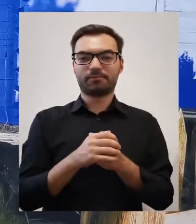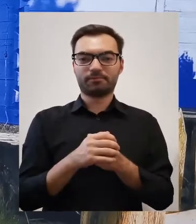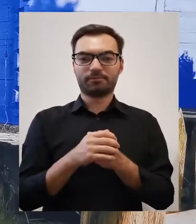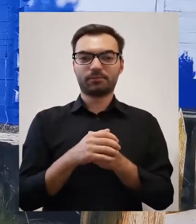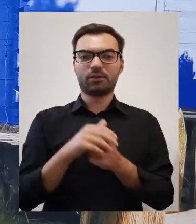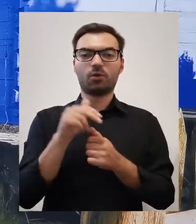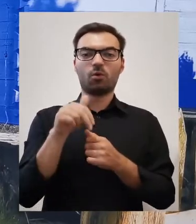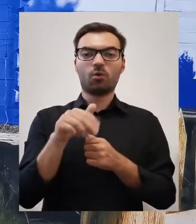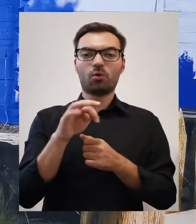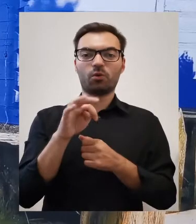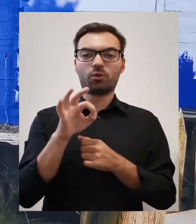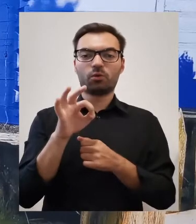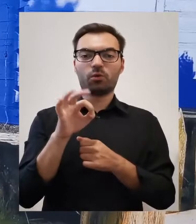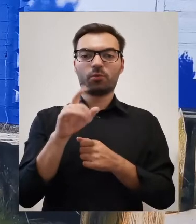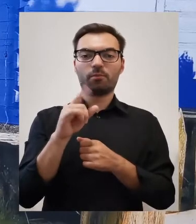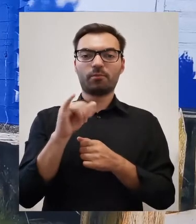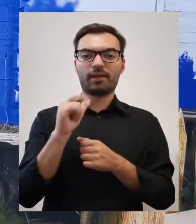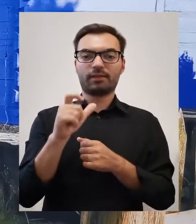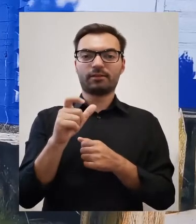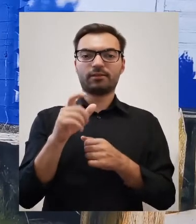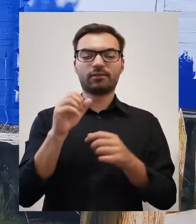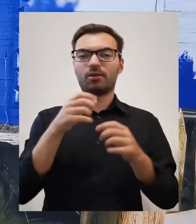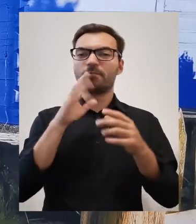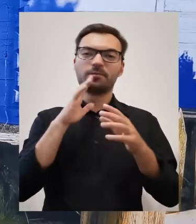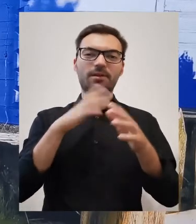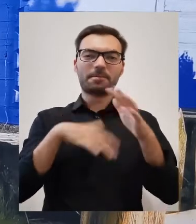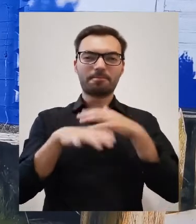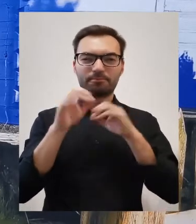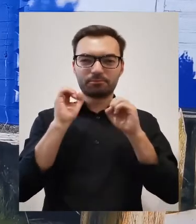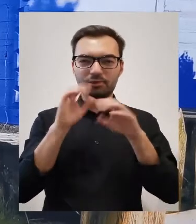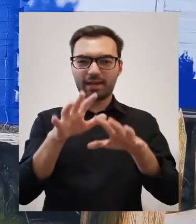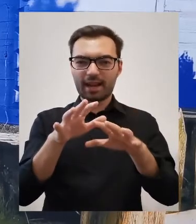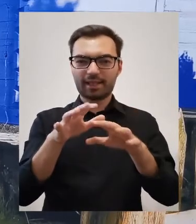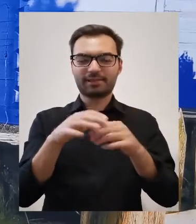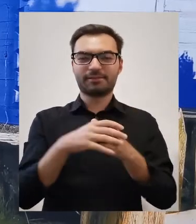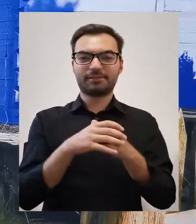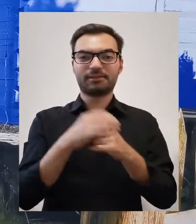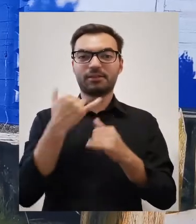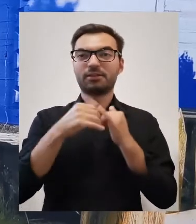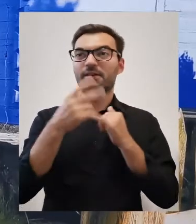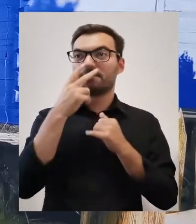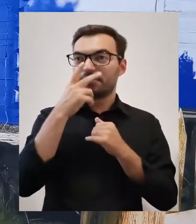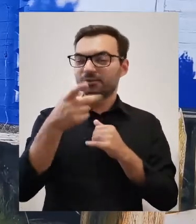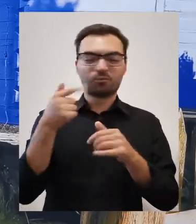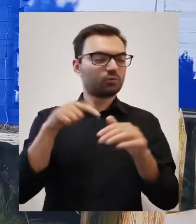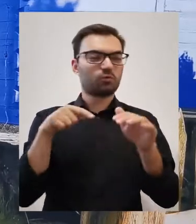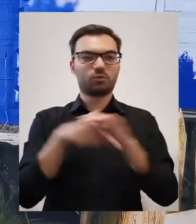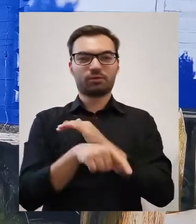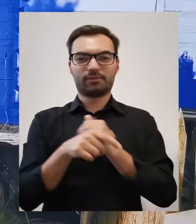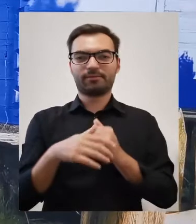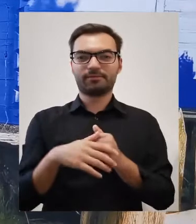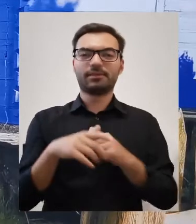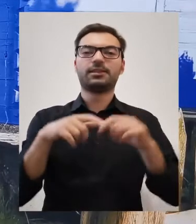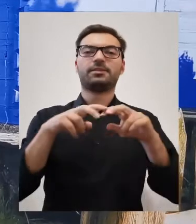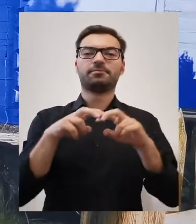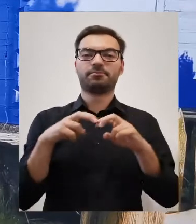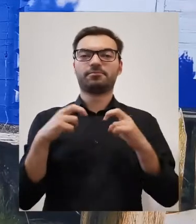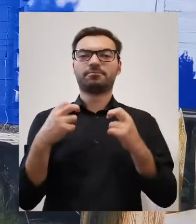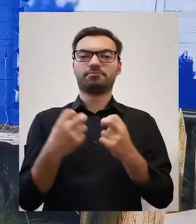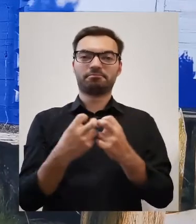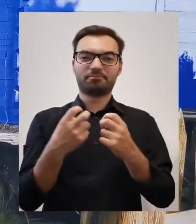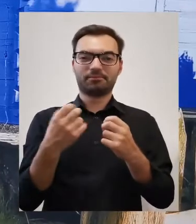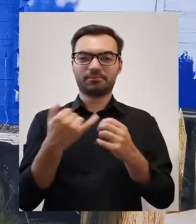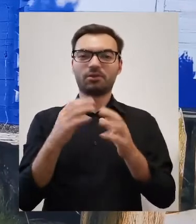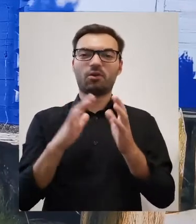ale utopce to również są przeklęte strasznie, więc jak widzisz utopca, to pamiętaj, uciekaj. No i